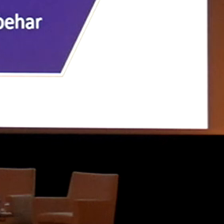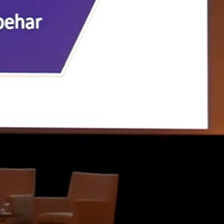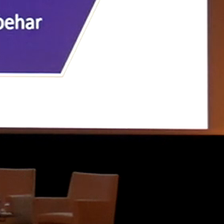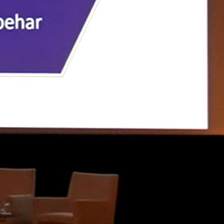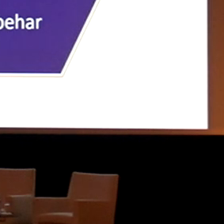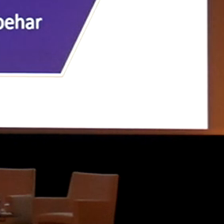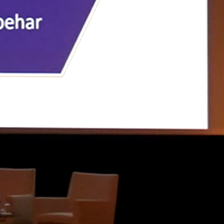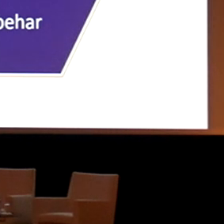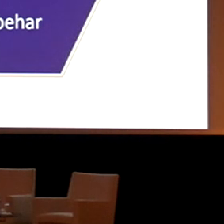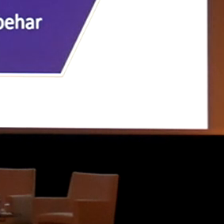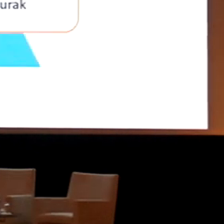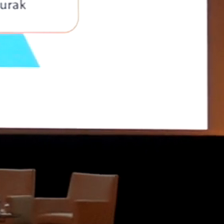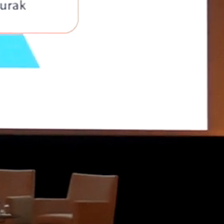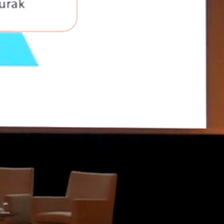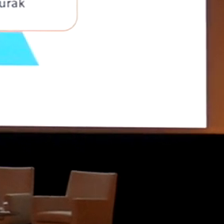ezinbesteko adela,